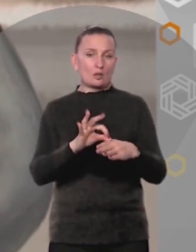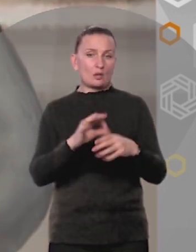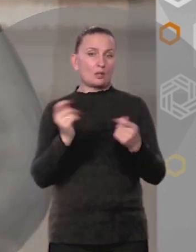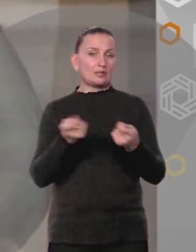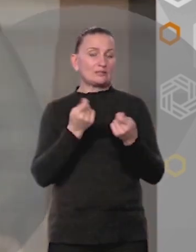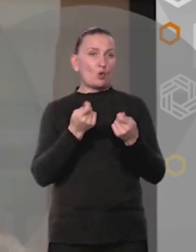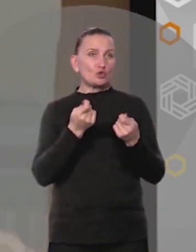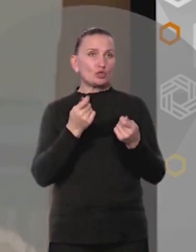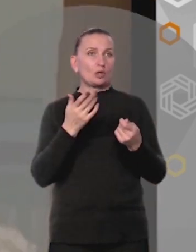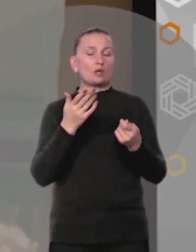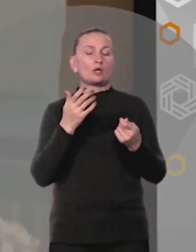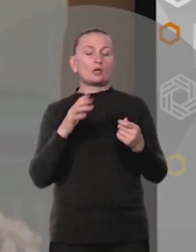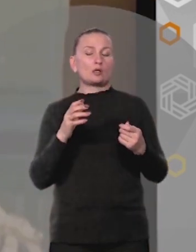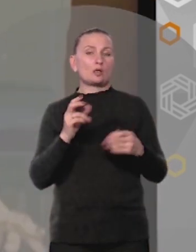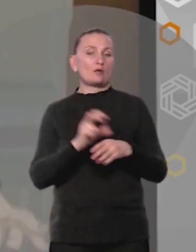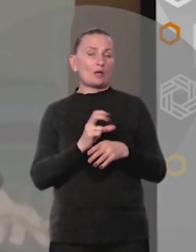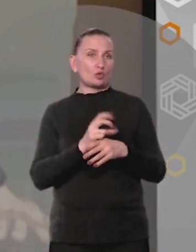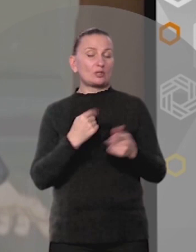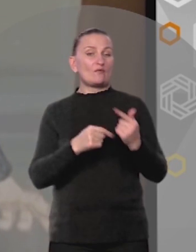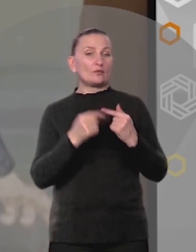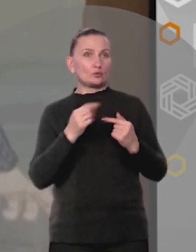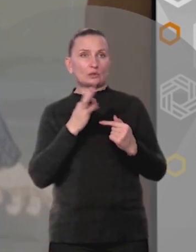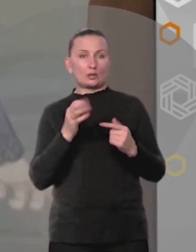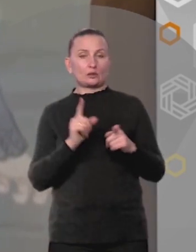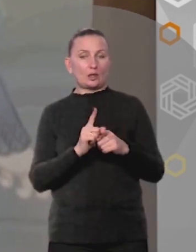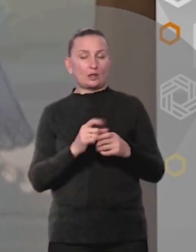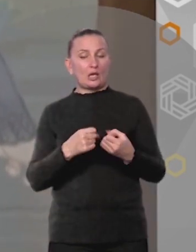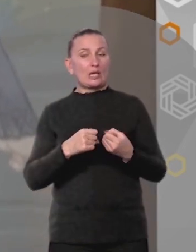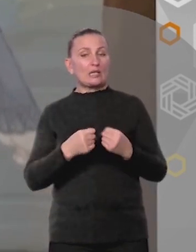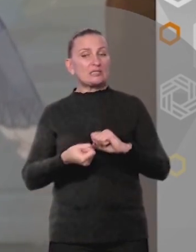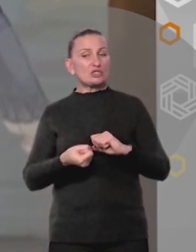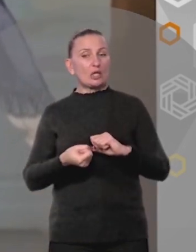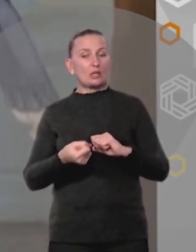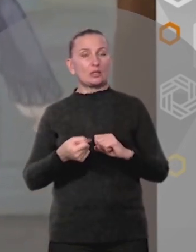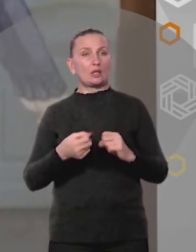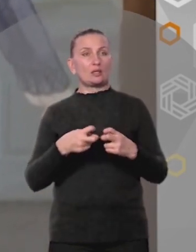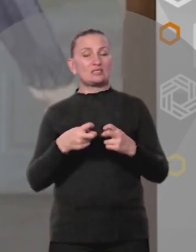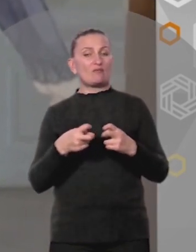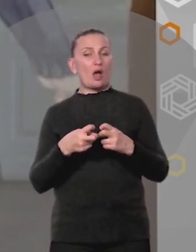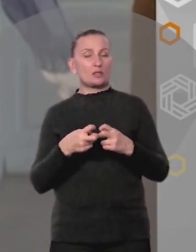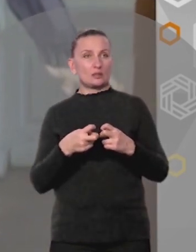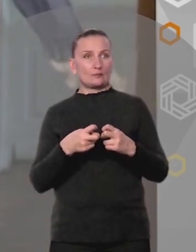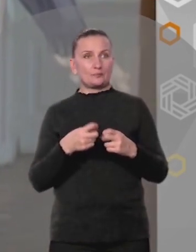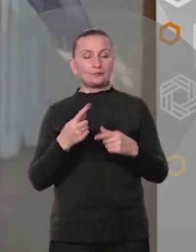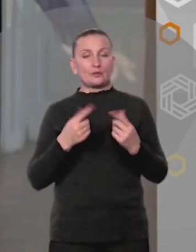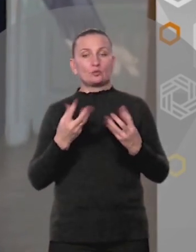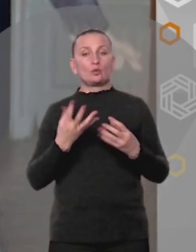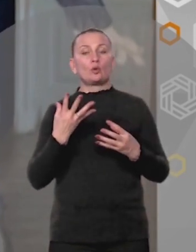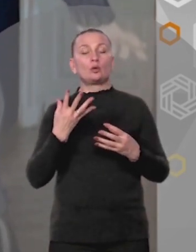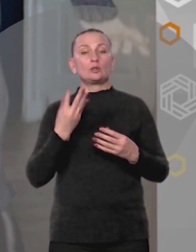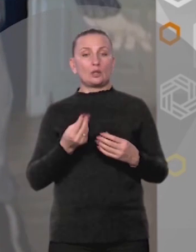А когда вернулся, то сказал так Растяжение связок Через несколько дней она